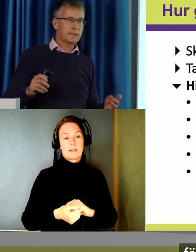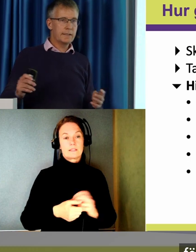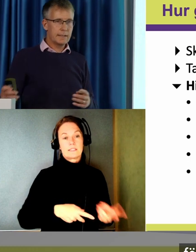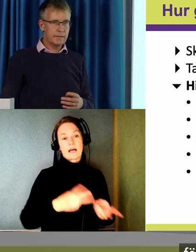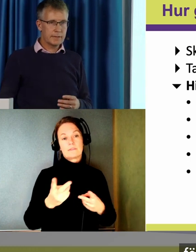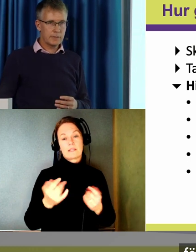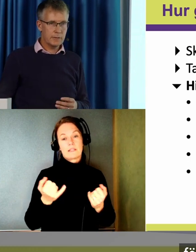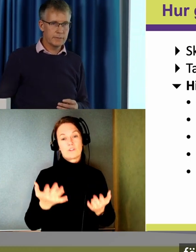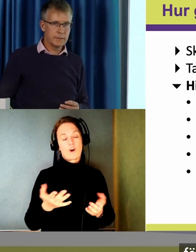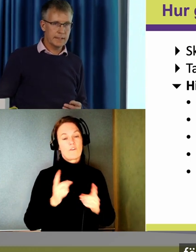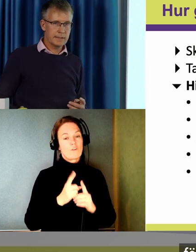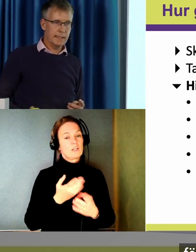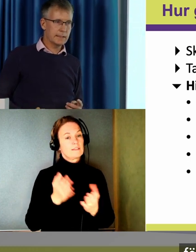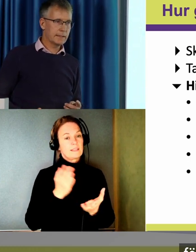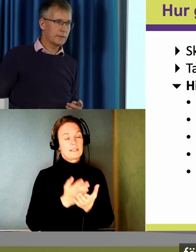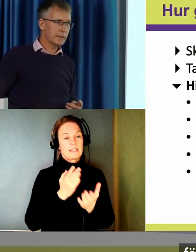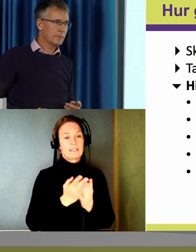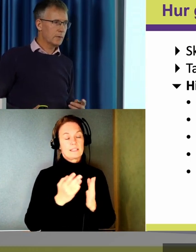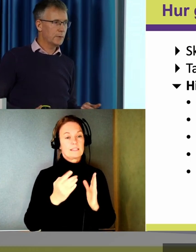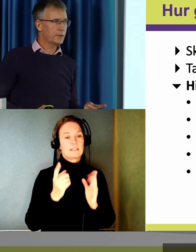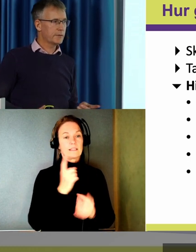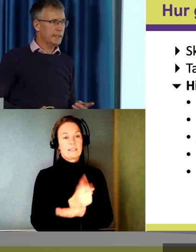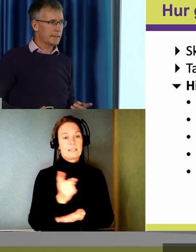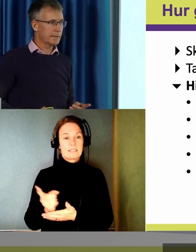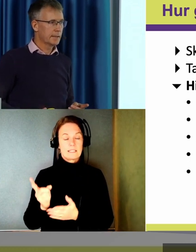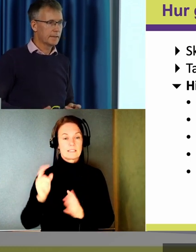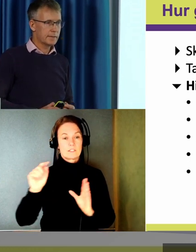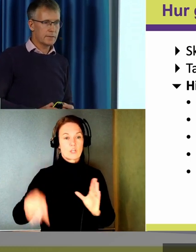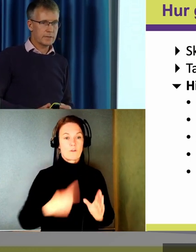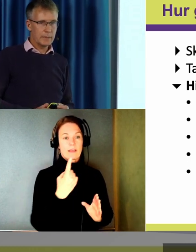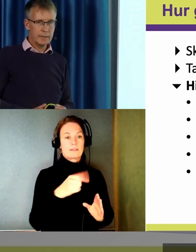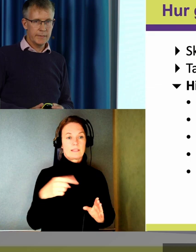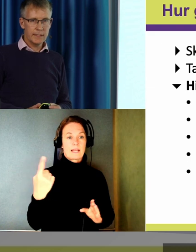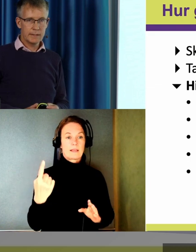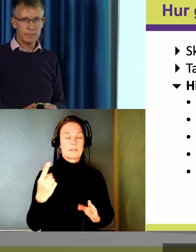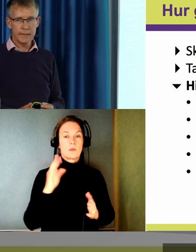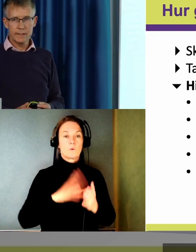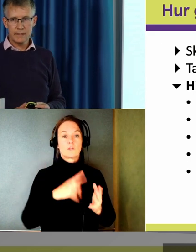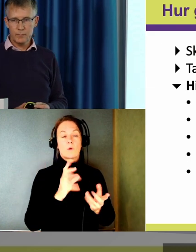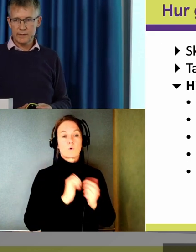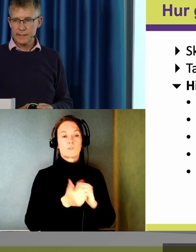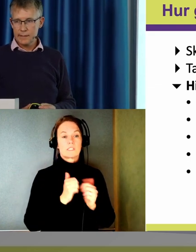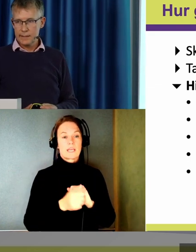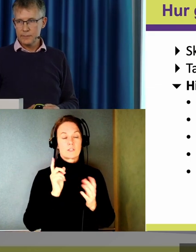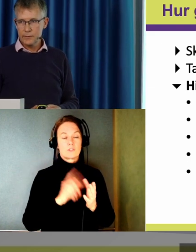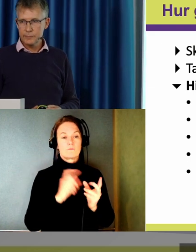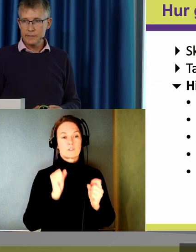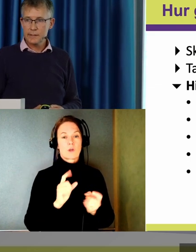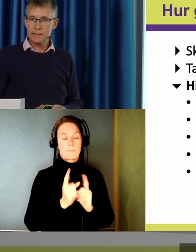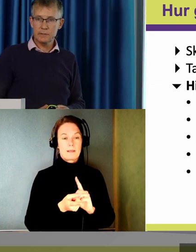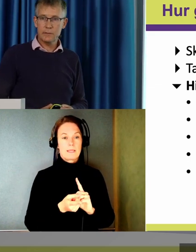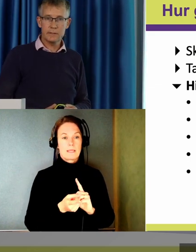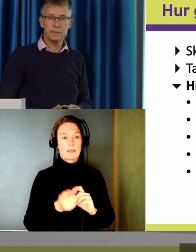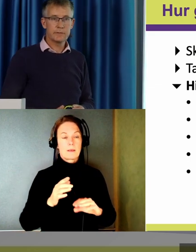direktivets krav ett till ett. Utan de håller på att justeras. Så att de ska bli mer ändamålsenliga. Och de